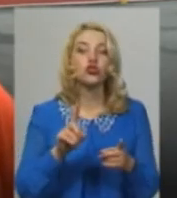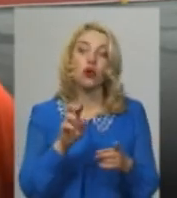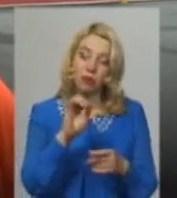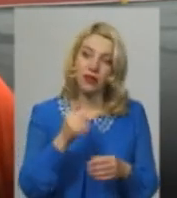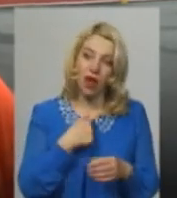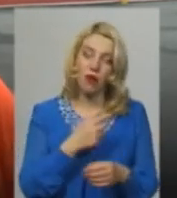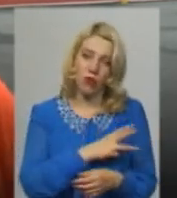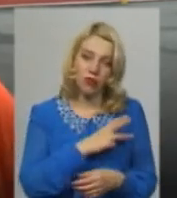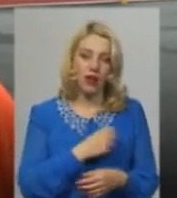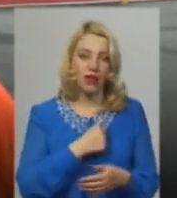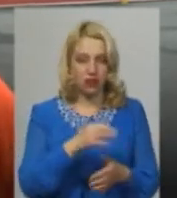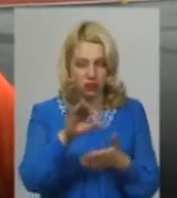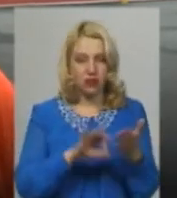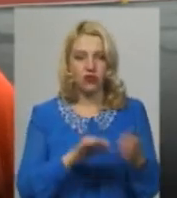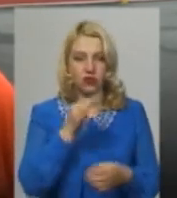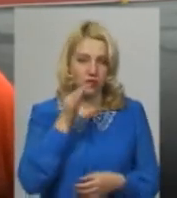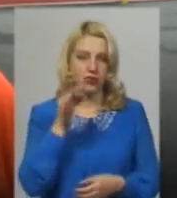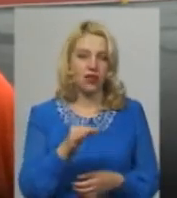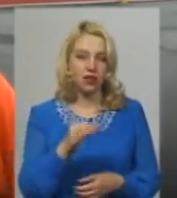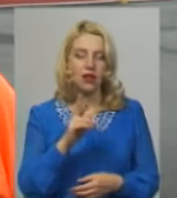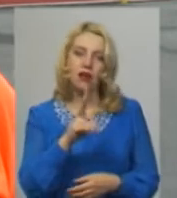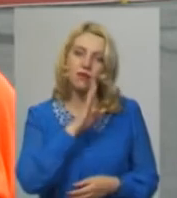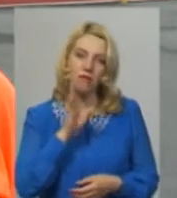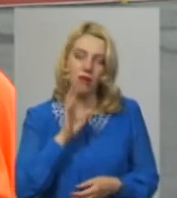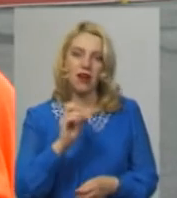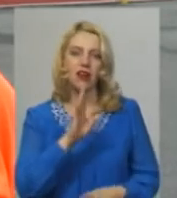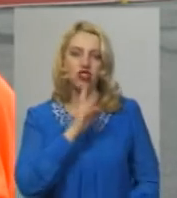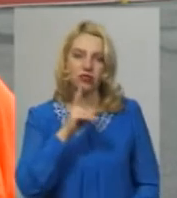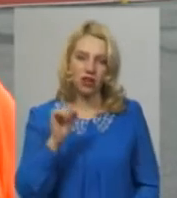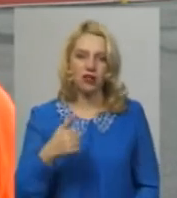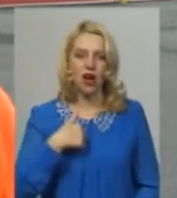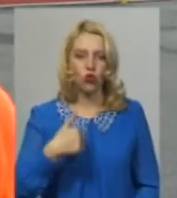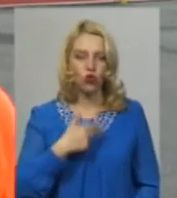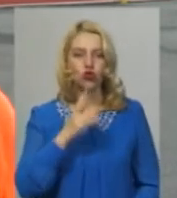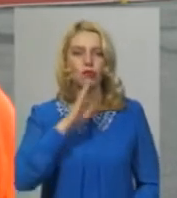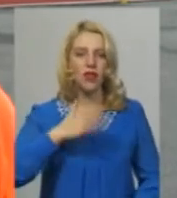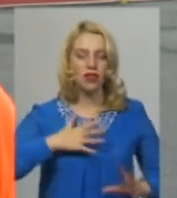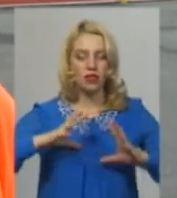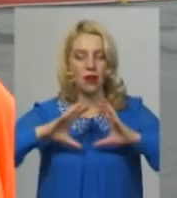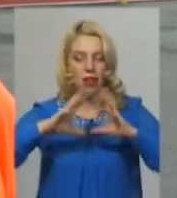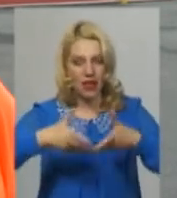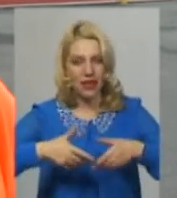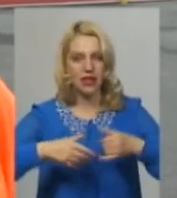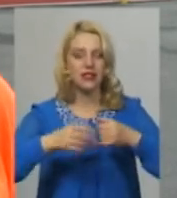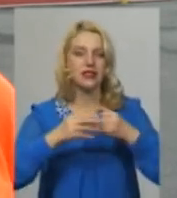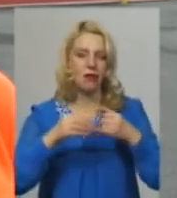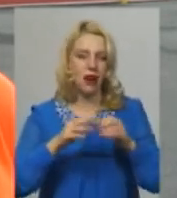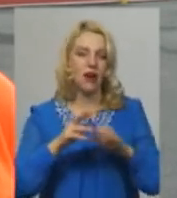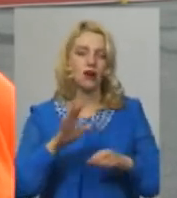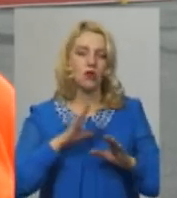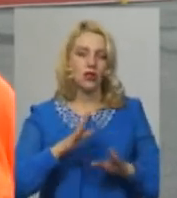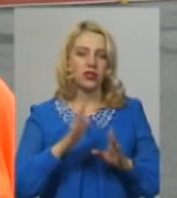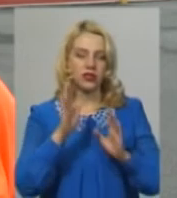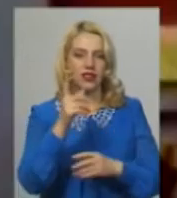побажала, я би сказала, що я як мати, як жінка, я хочу, щоб на нашій планеті Земля звучали лише вистріли